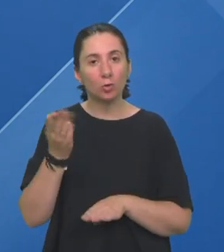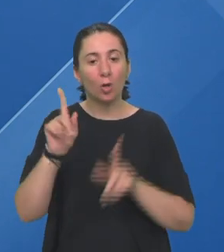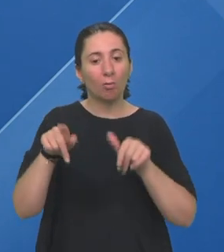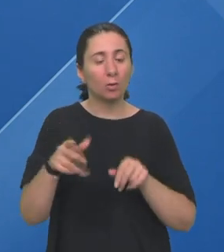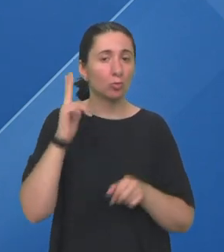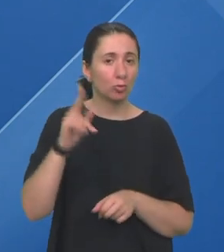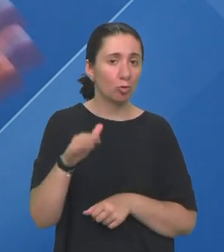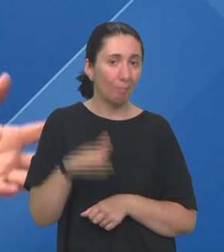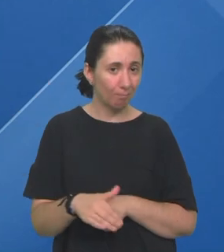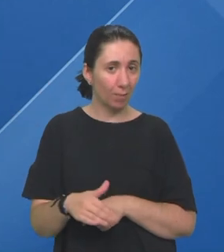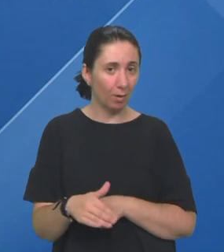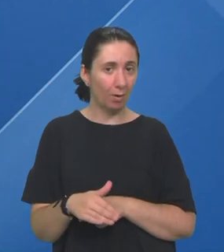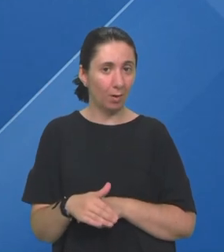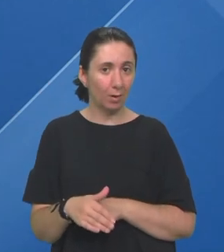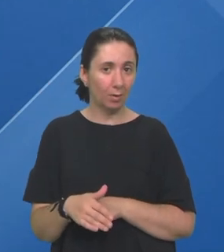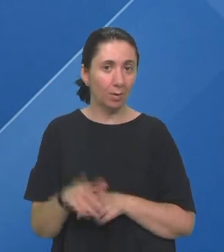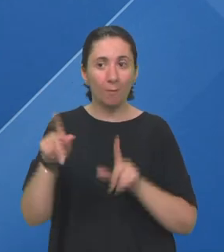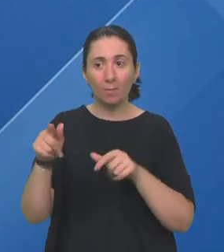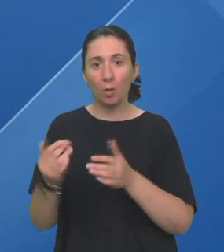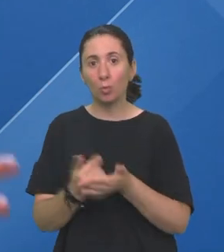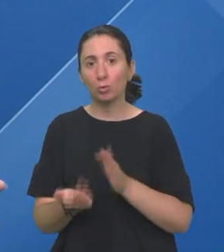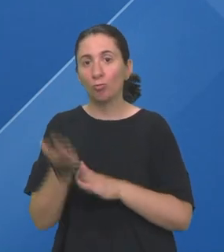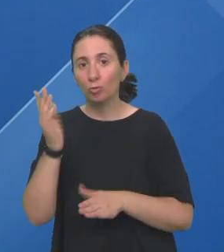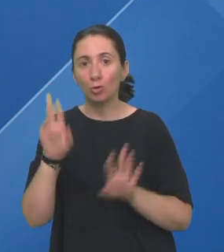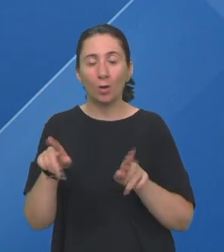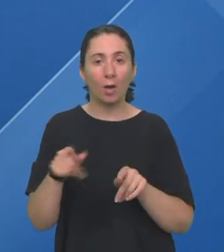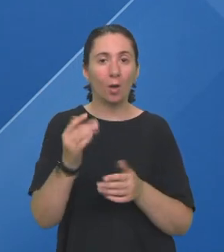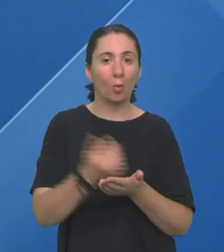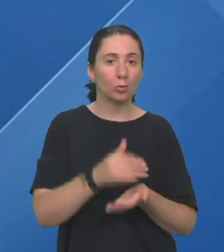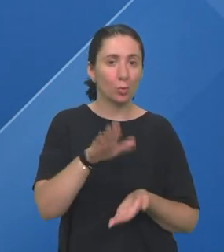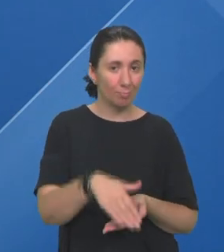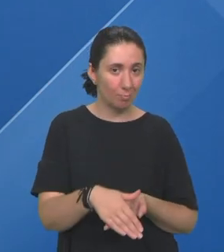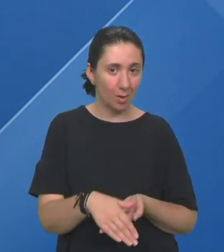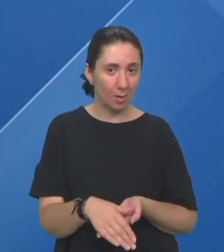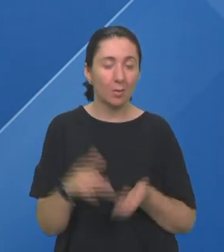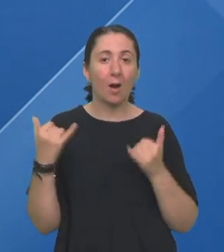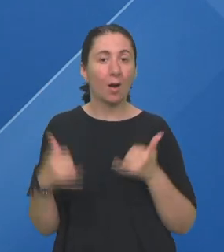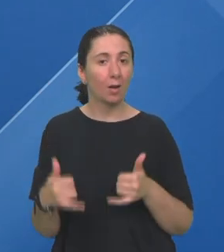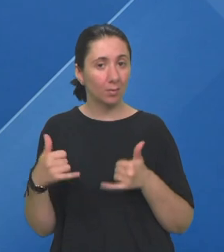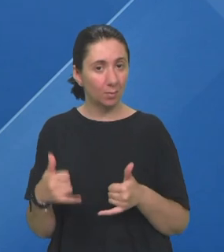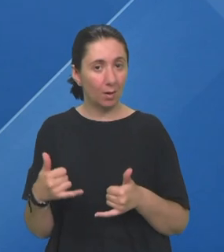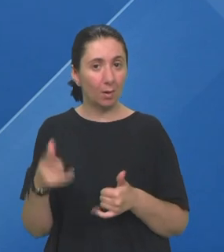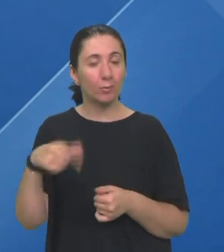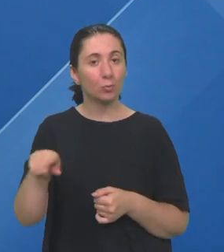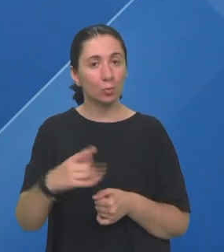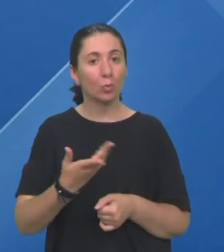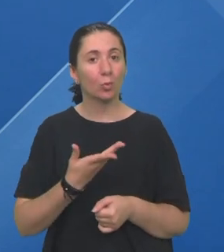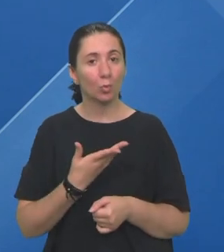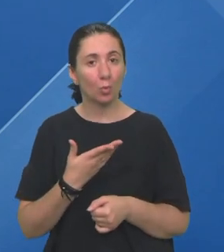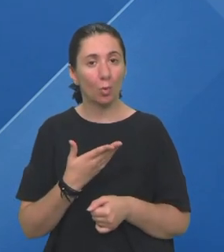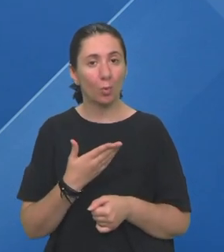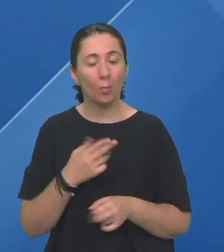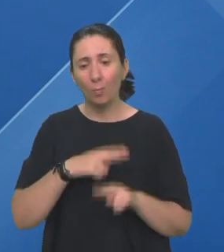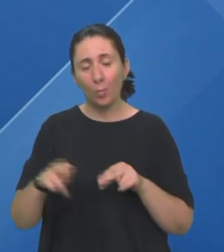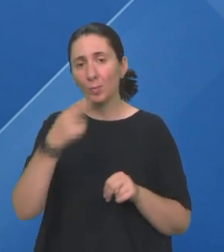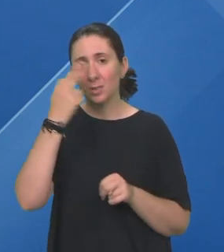tražili manje Pa na kraju neko je koristio to više, neko je koristio manje Ali danas su oni dobili recimo potpuno